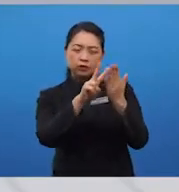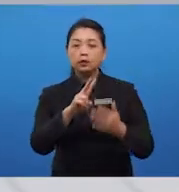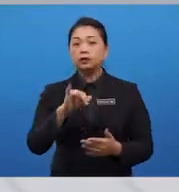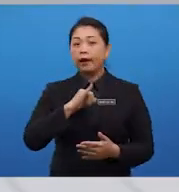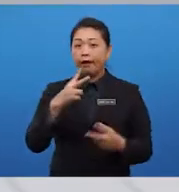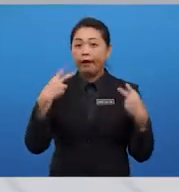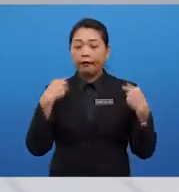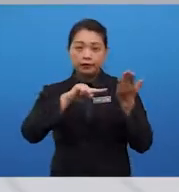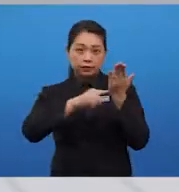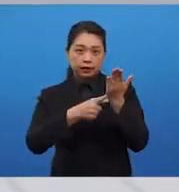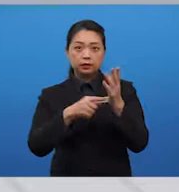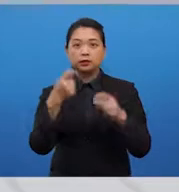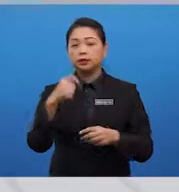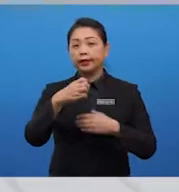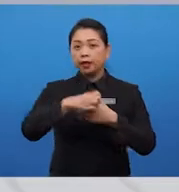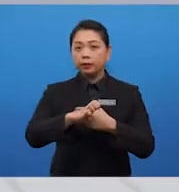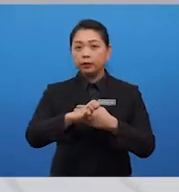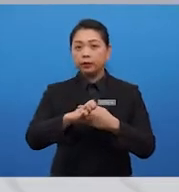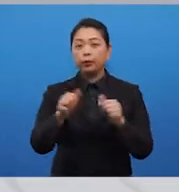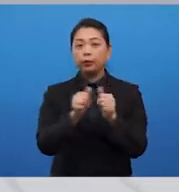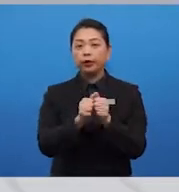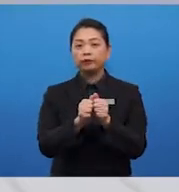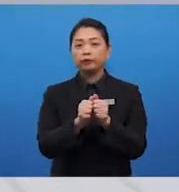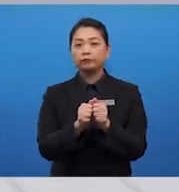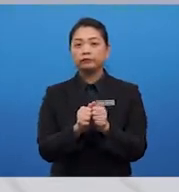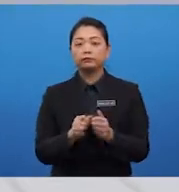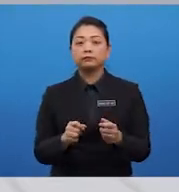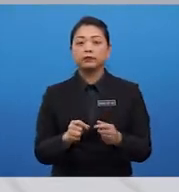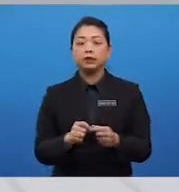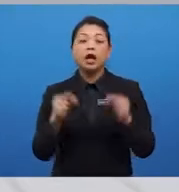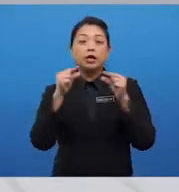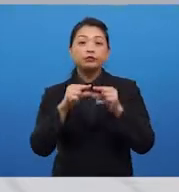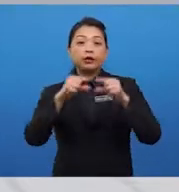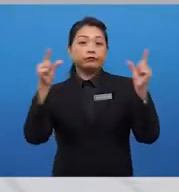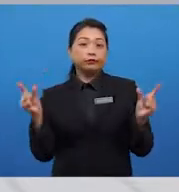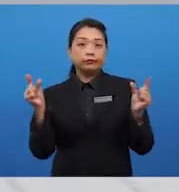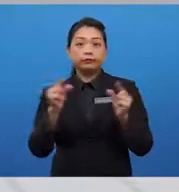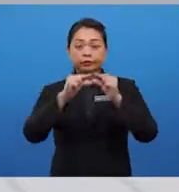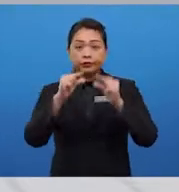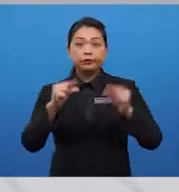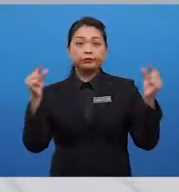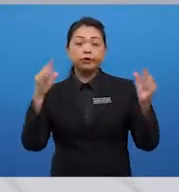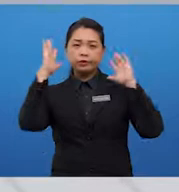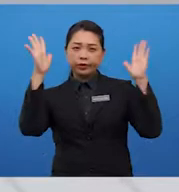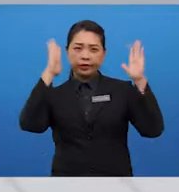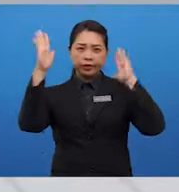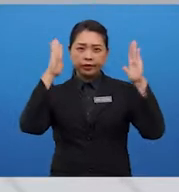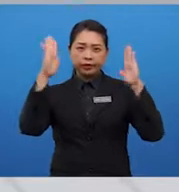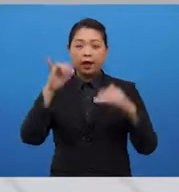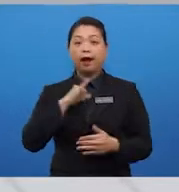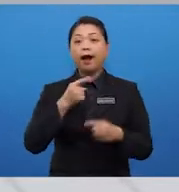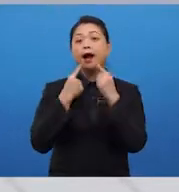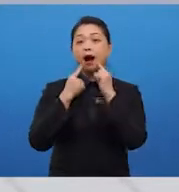email with a number of things. Now, the first is a general greetings. I have also answered